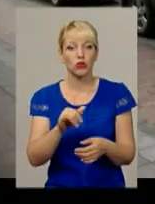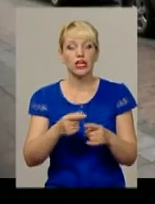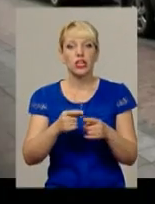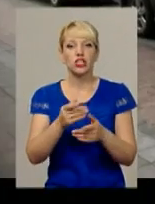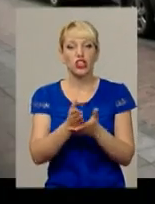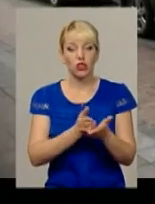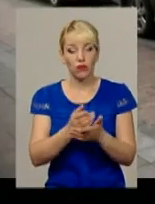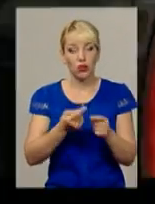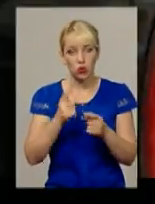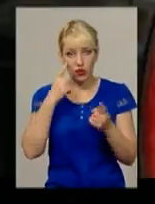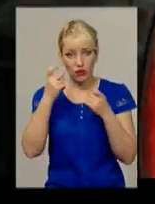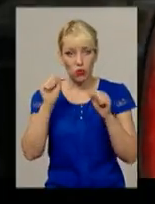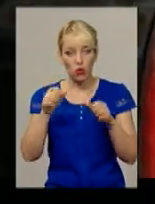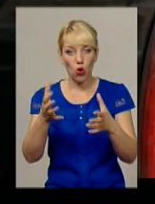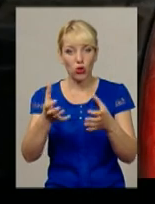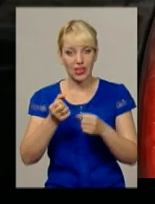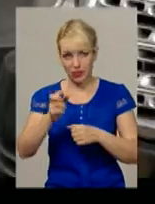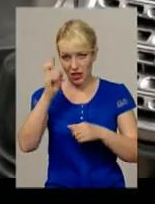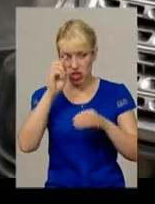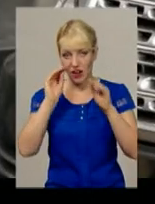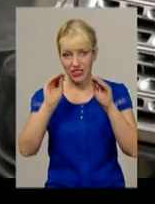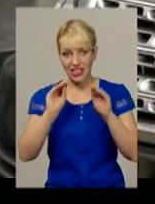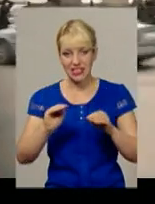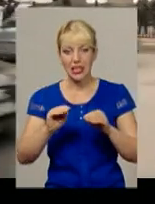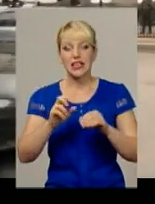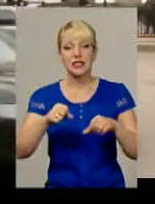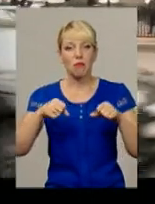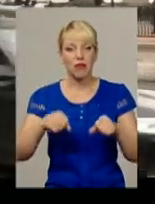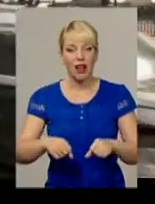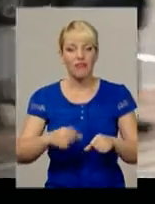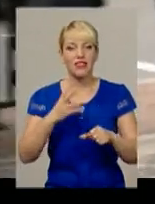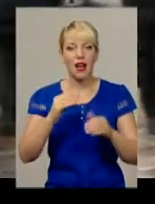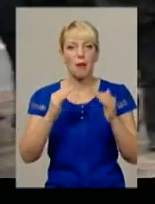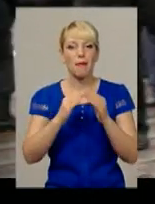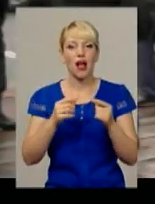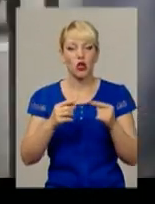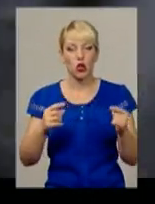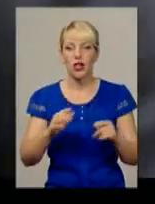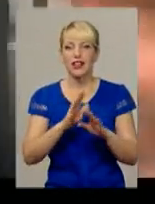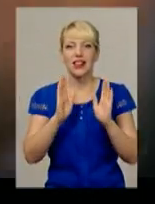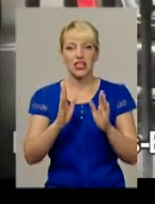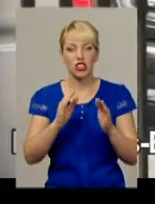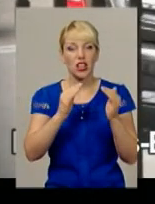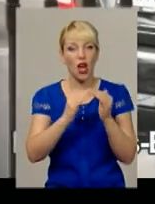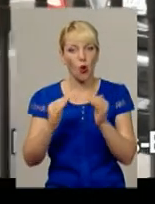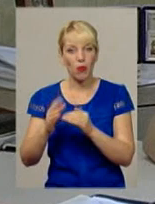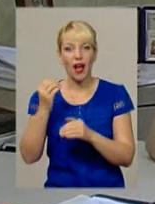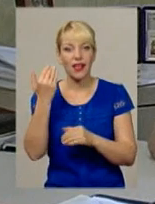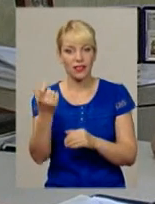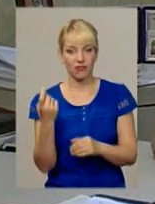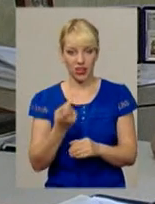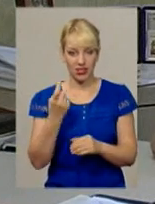інформацію з Державного реєстру прав на нерухоме майно не лише про об'єкти, а й про їхніх безпосередніх власників.